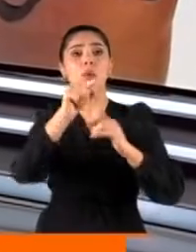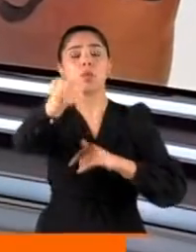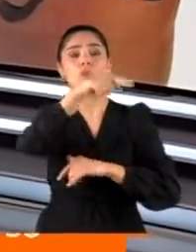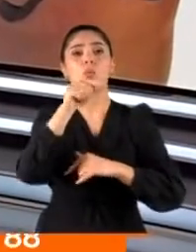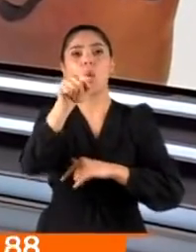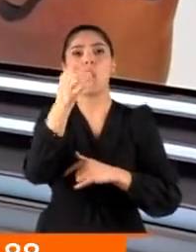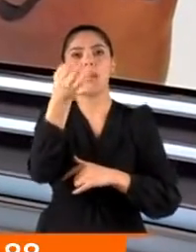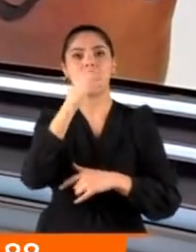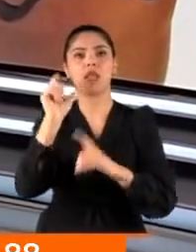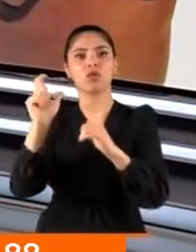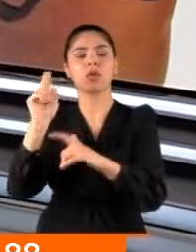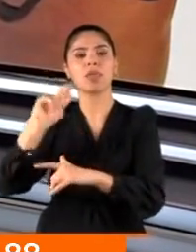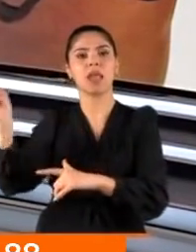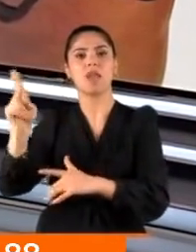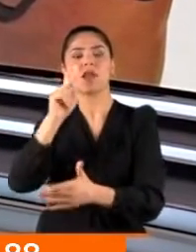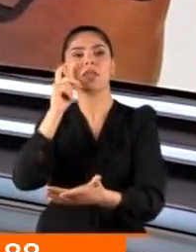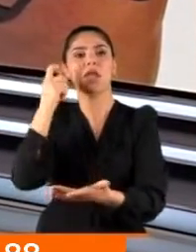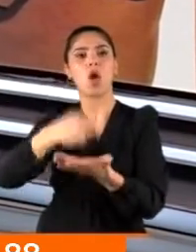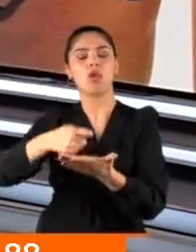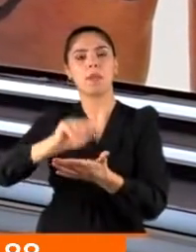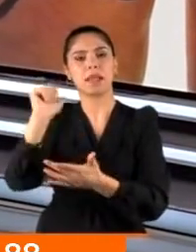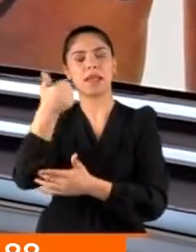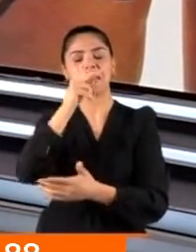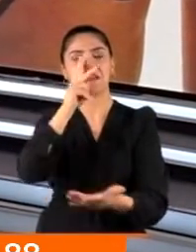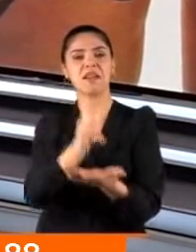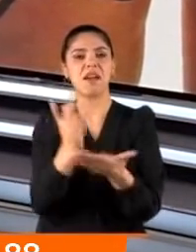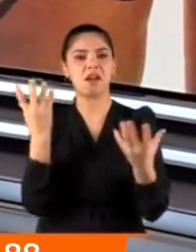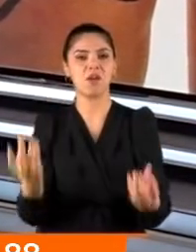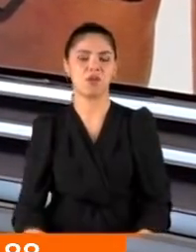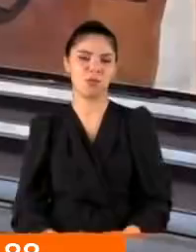ilacın SGK tarafından karşılanması gerektiğine hükmetti.